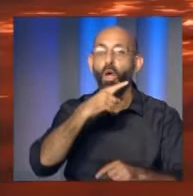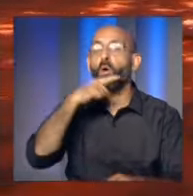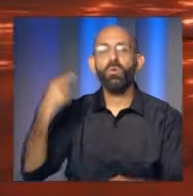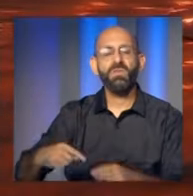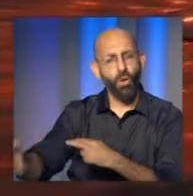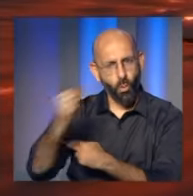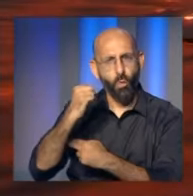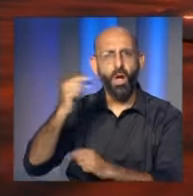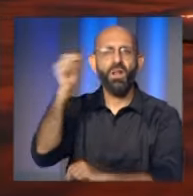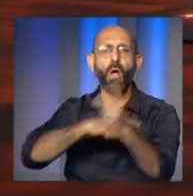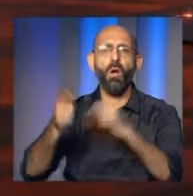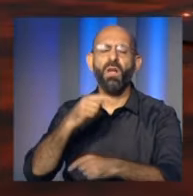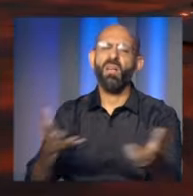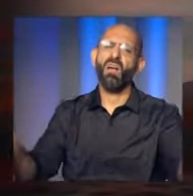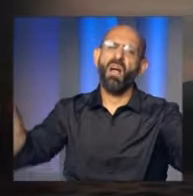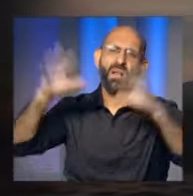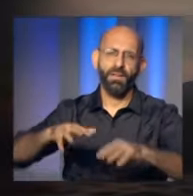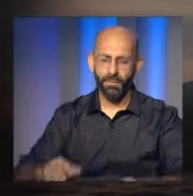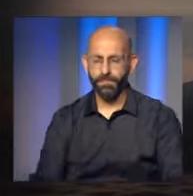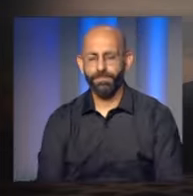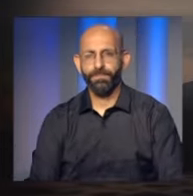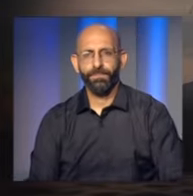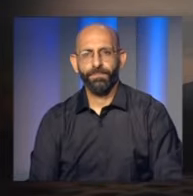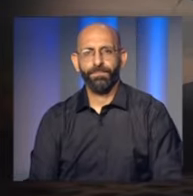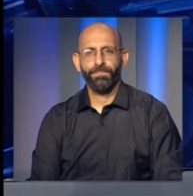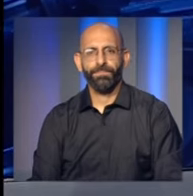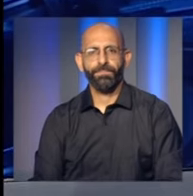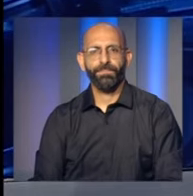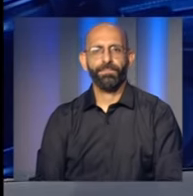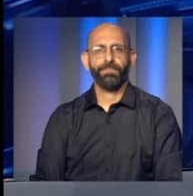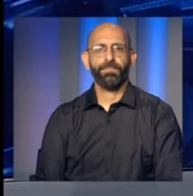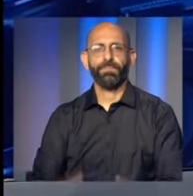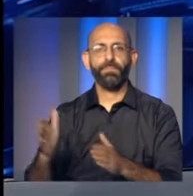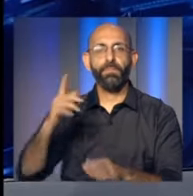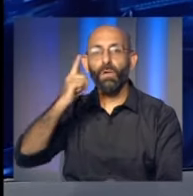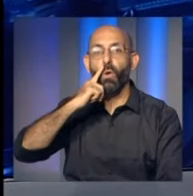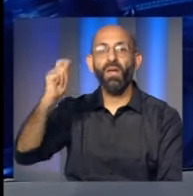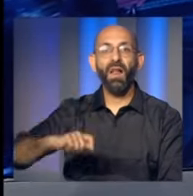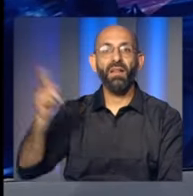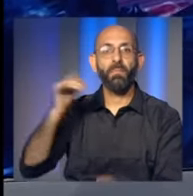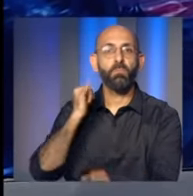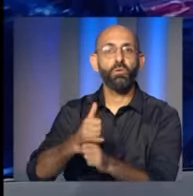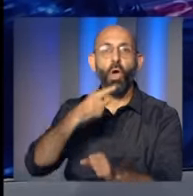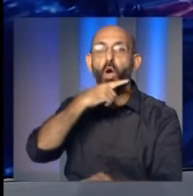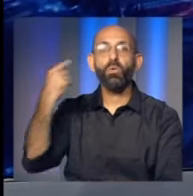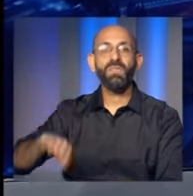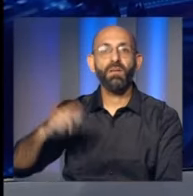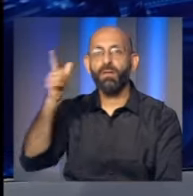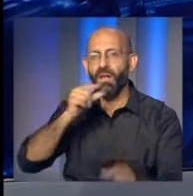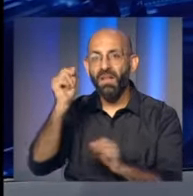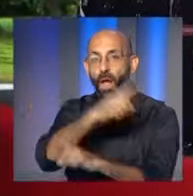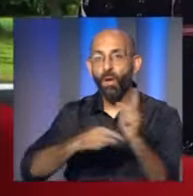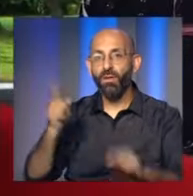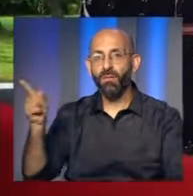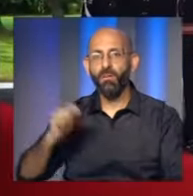لدى الولايات المتحدة الأمريكية في الملف الأوكراني المسؤول الروسي ريابكوف لوح